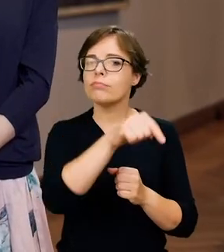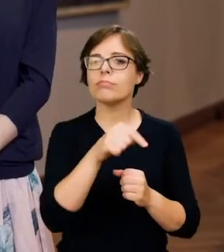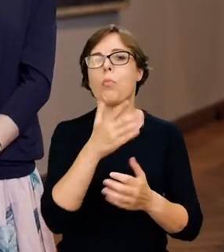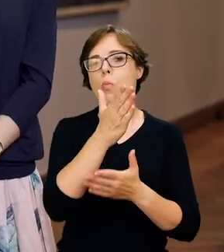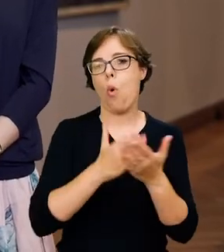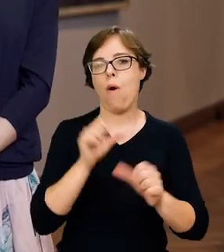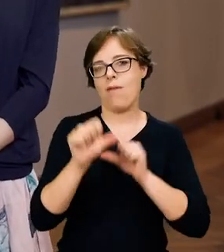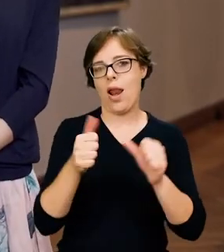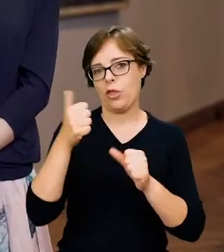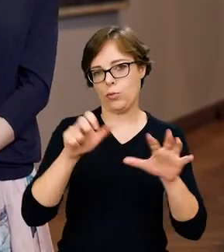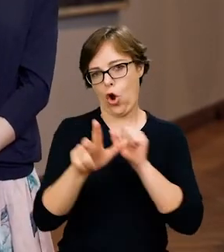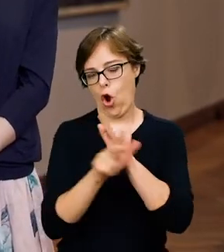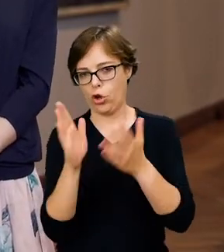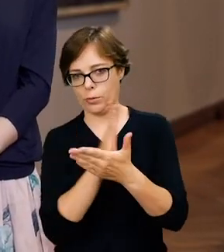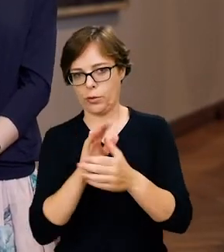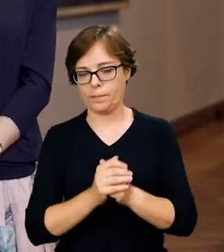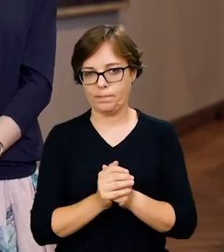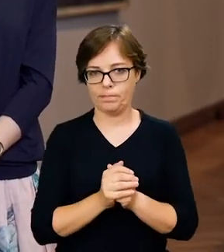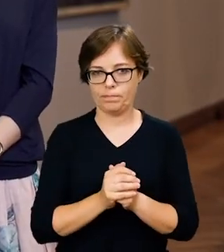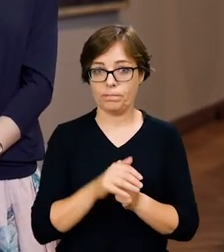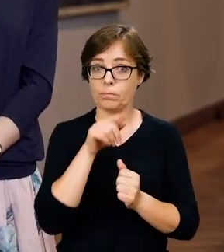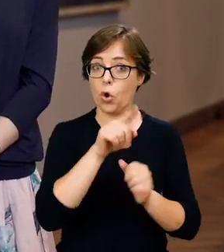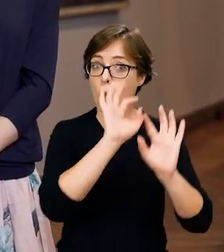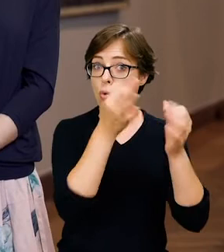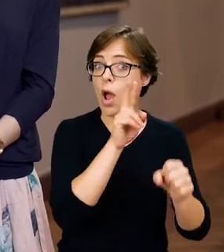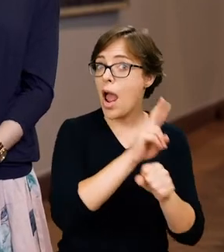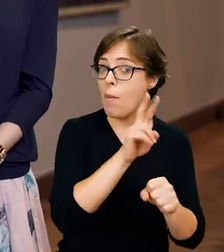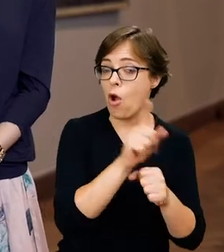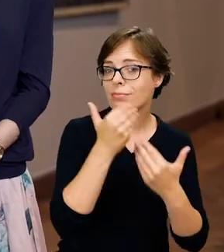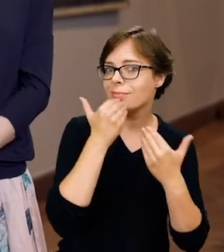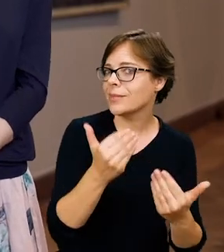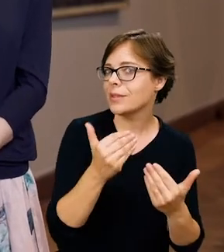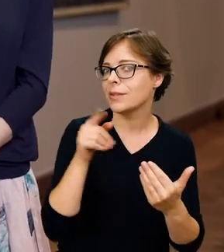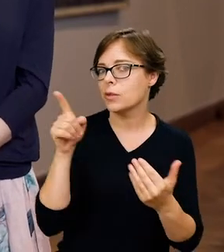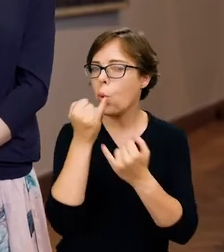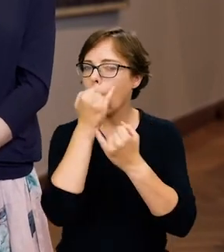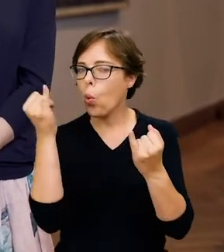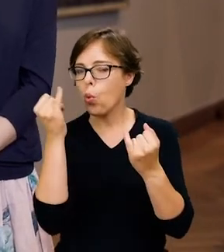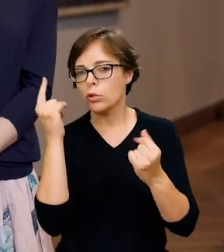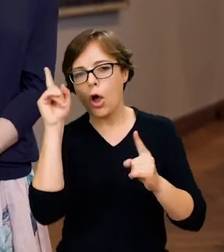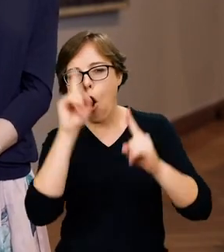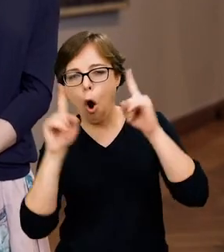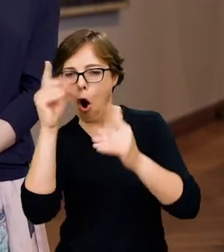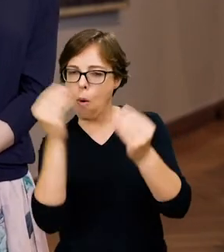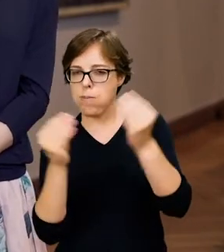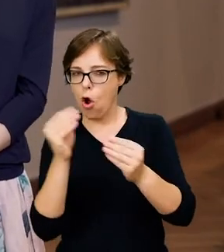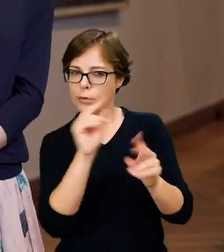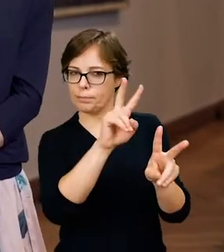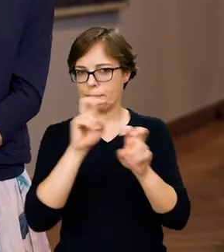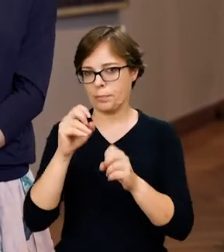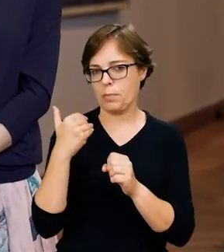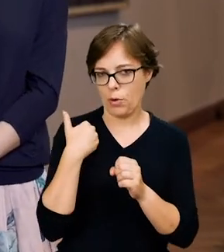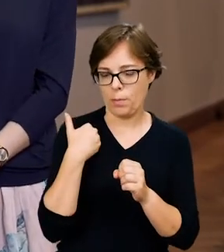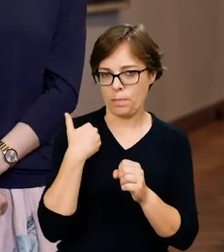Zawdzięczał sztuce japońskiej wiele rozwiązań kompozycyjnych w swoich obrazach i to będzie